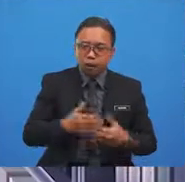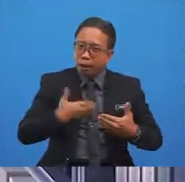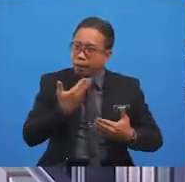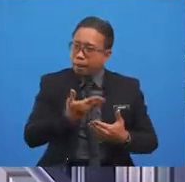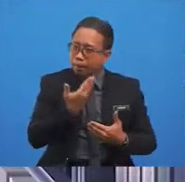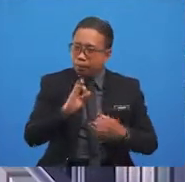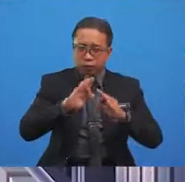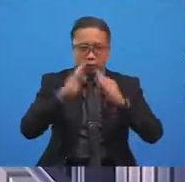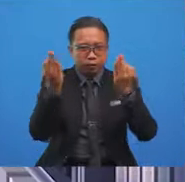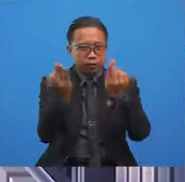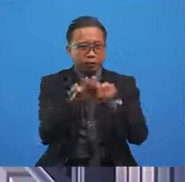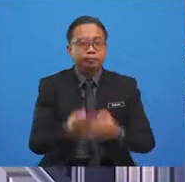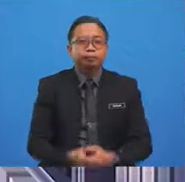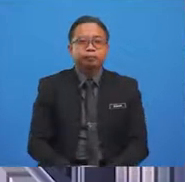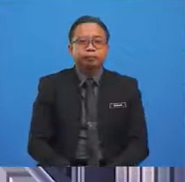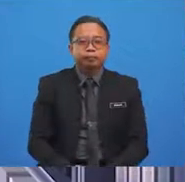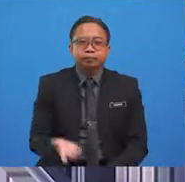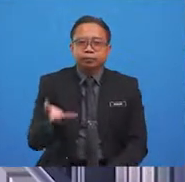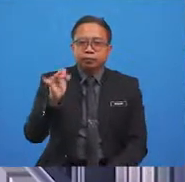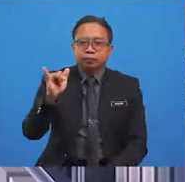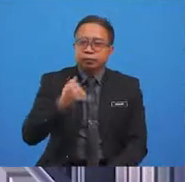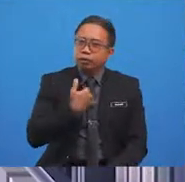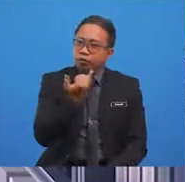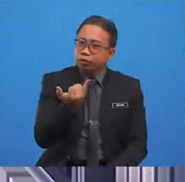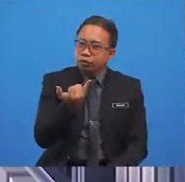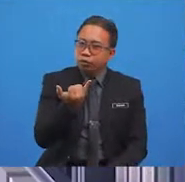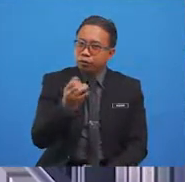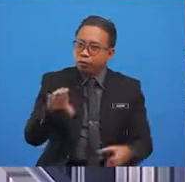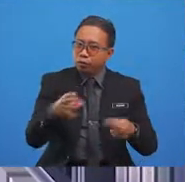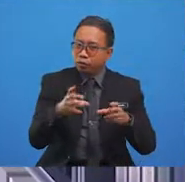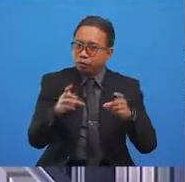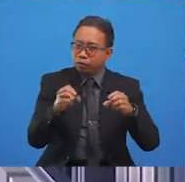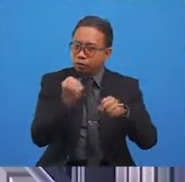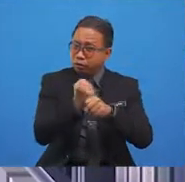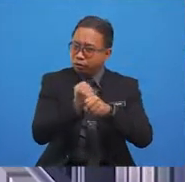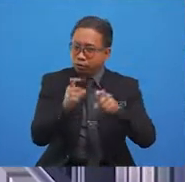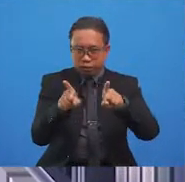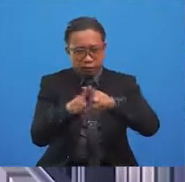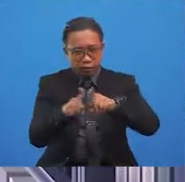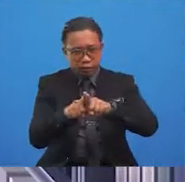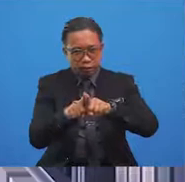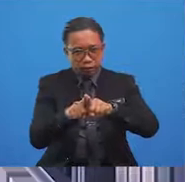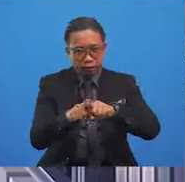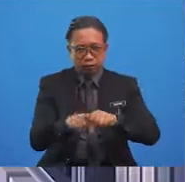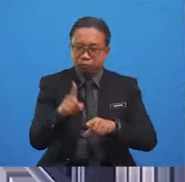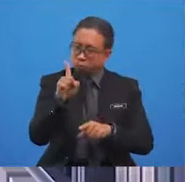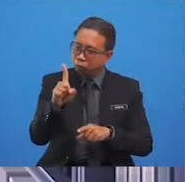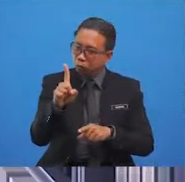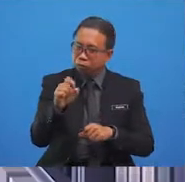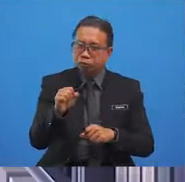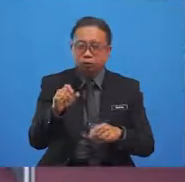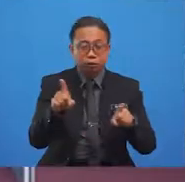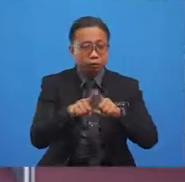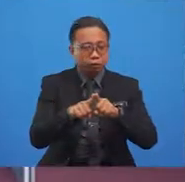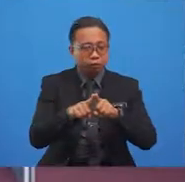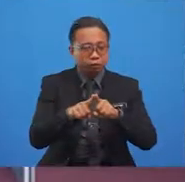family. They enjoy doing things they love together and sometimes alone, like Yusuf.